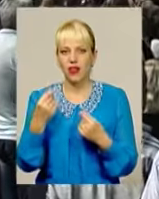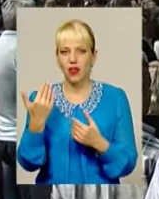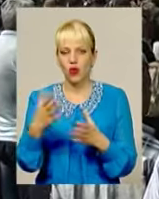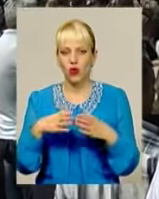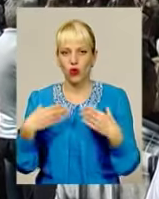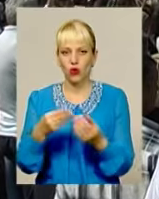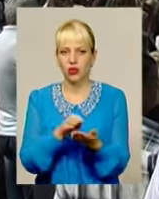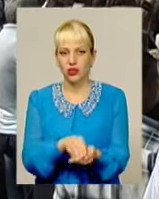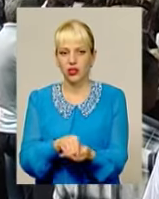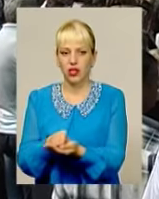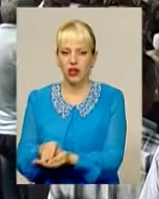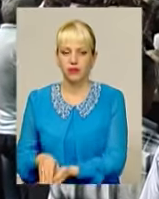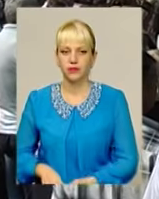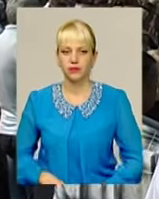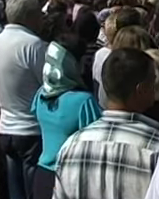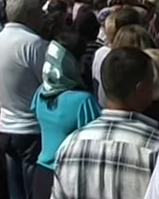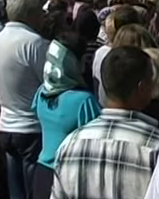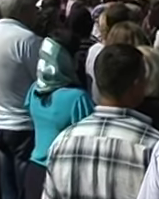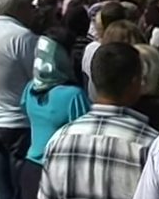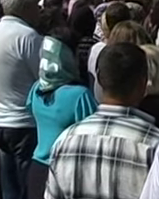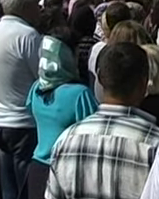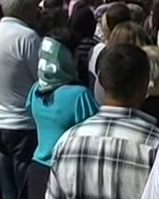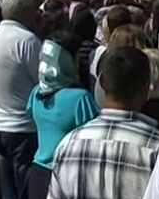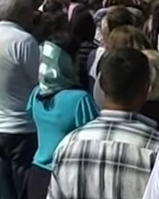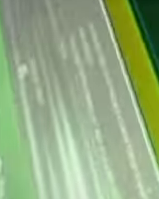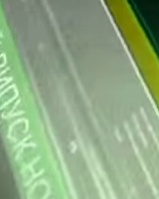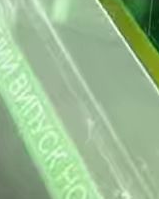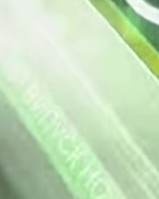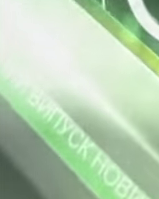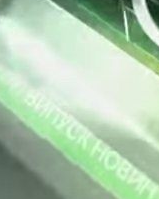Максим Захарченко зі Славутського району для інформаційного випуску.